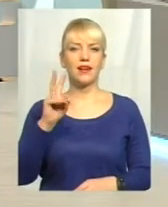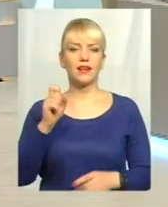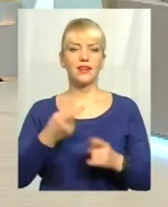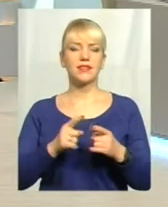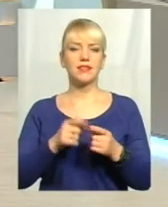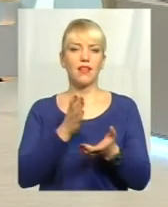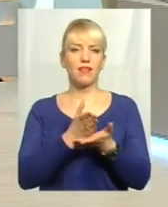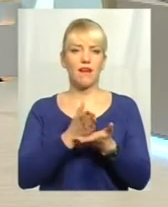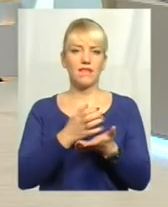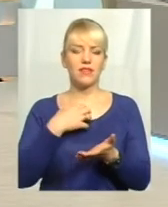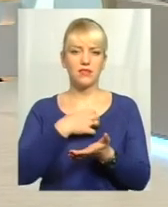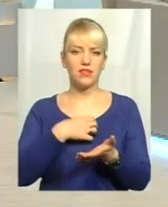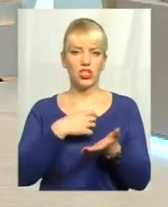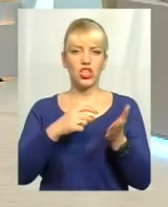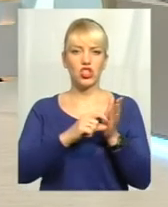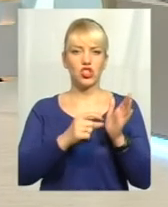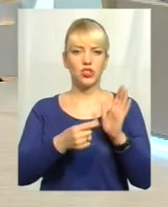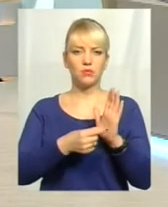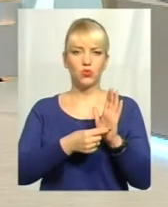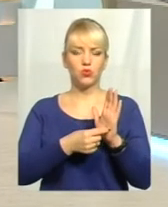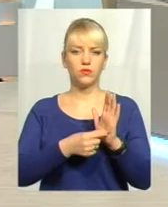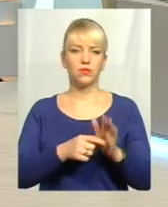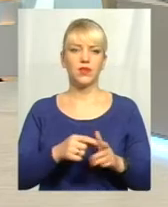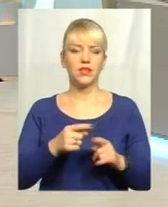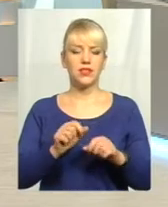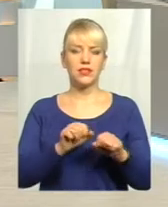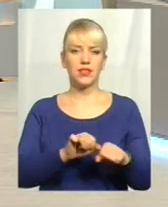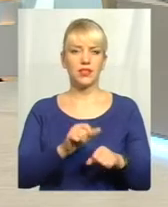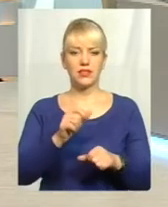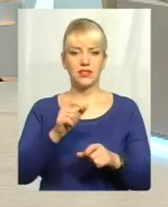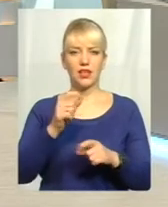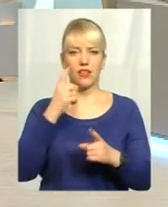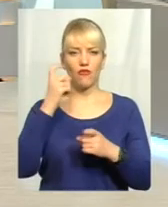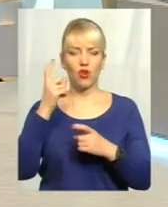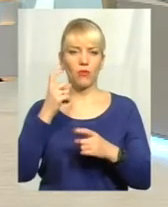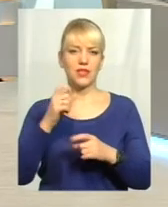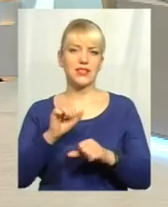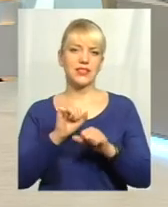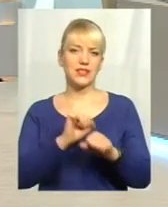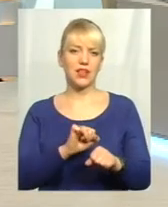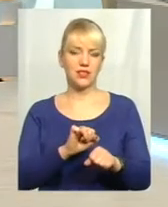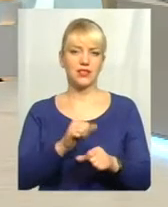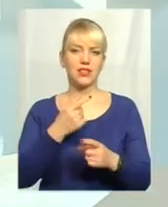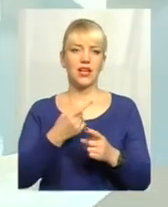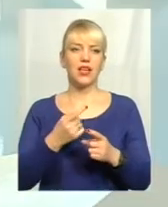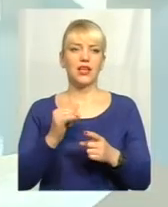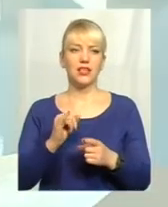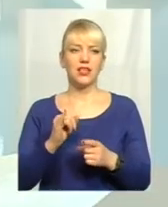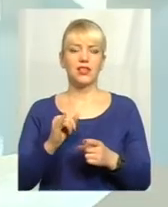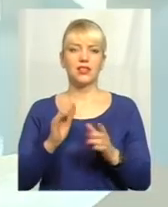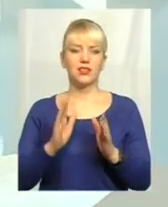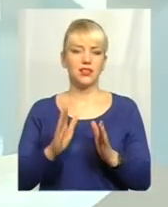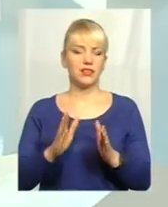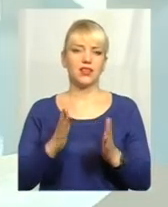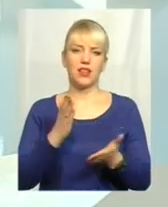цього чіпу. Тобто, саме вона йде на вищий захист інформації, на вищий ступінь інформації захисту, тому тільки наявність цього